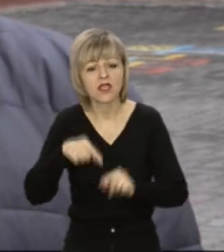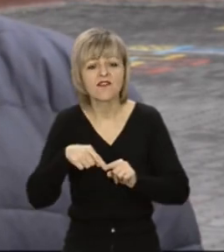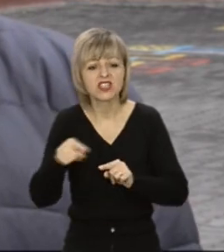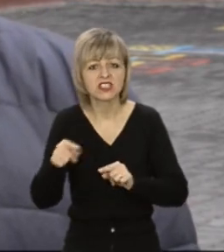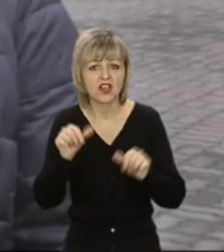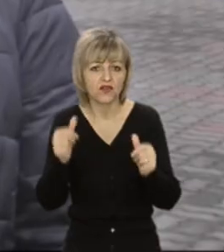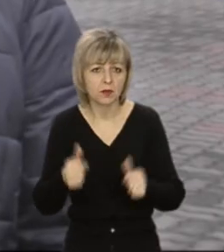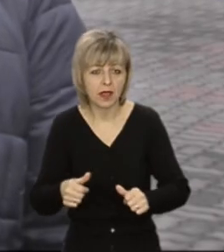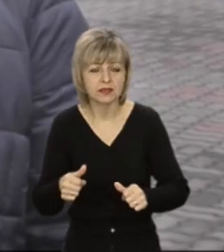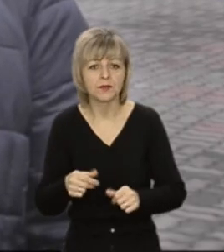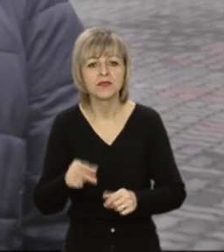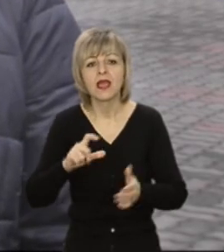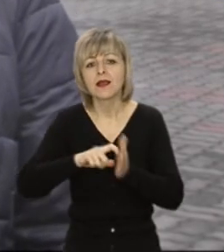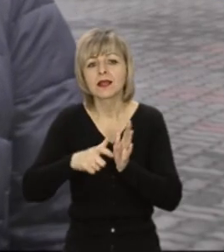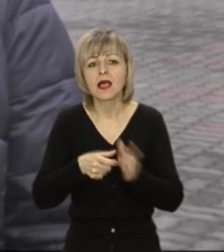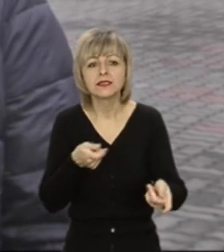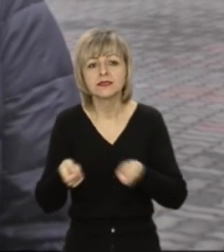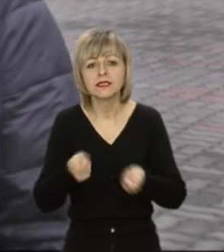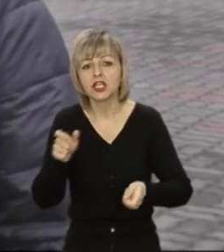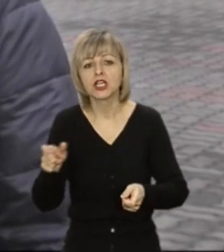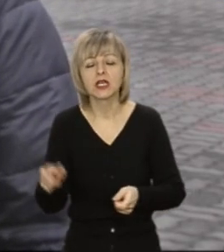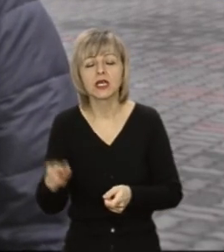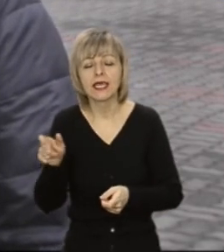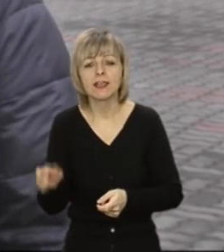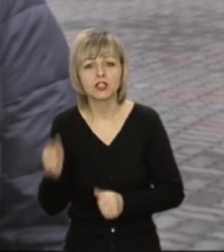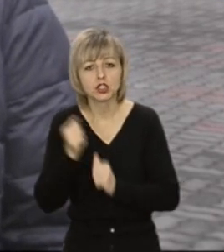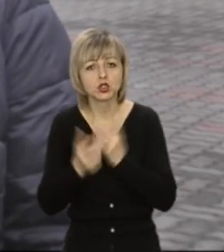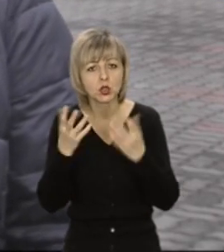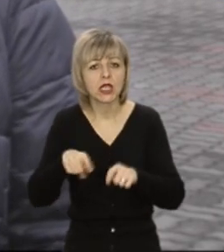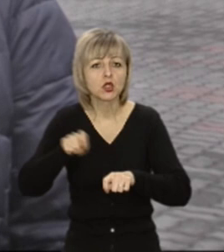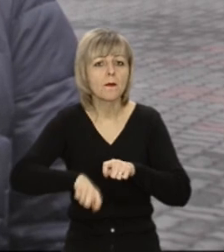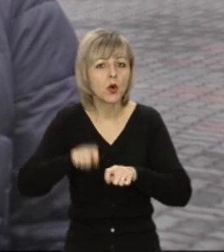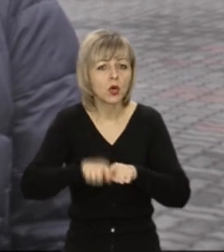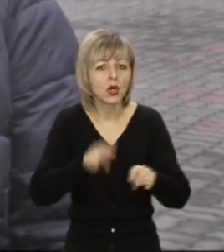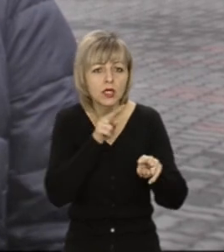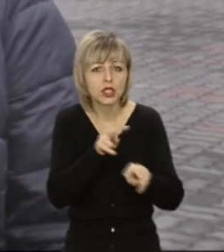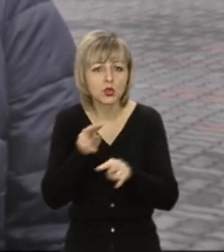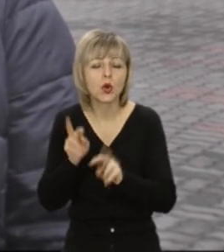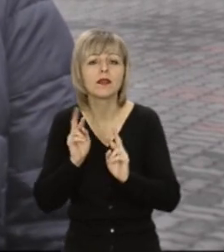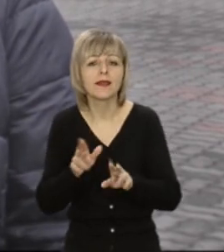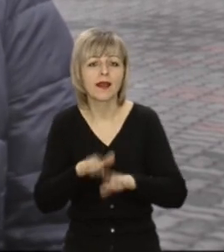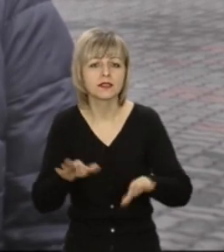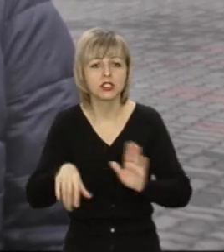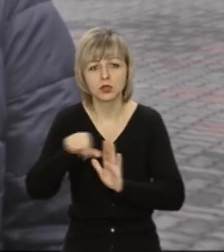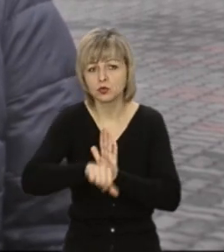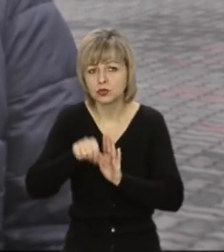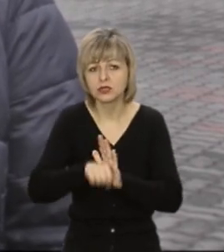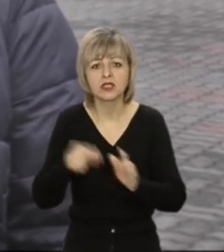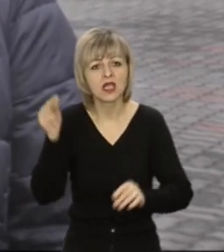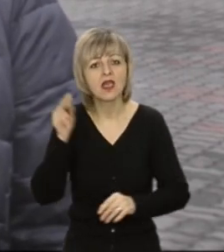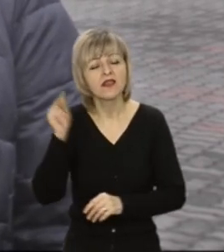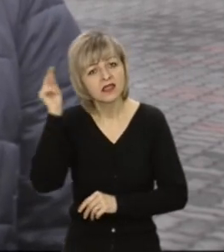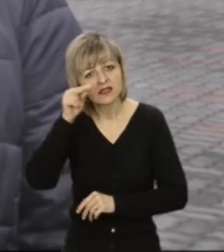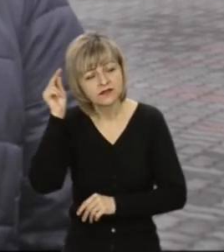дистанційному форматі. Класні керівники щоденно моніторять, як діти залучені до освітнього